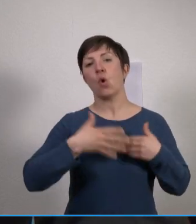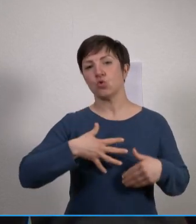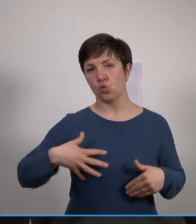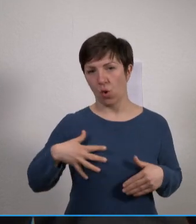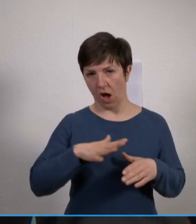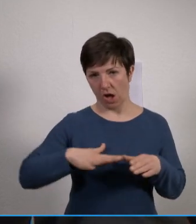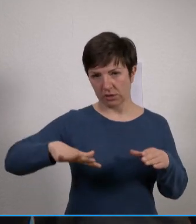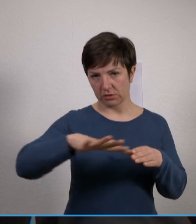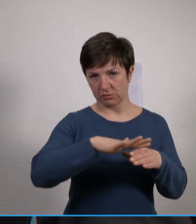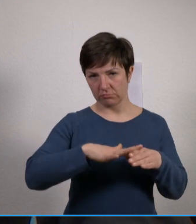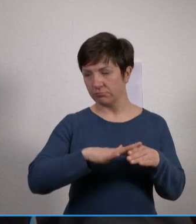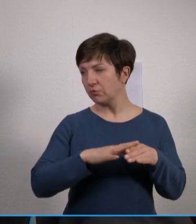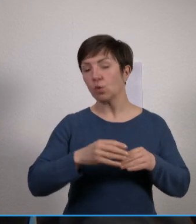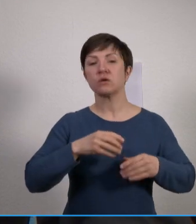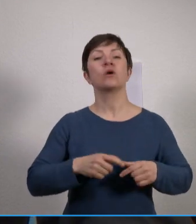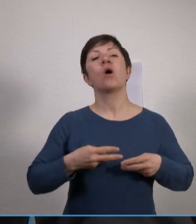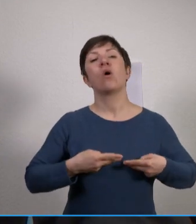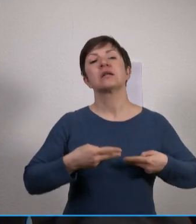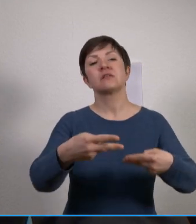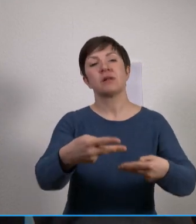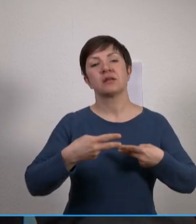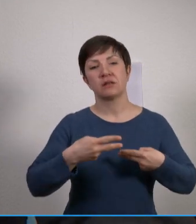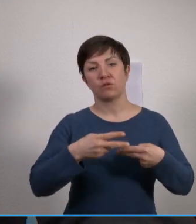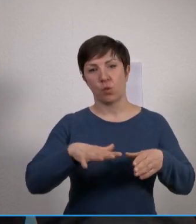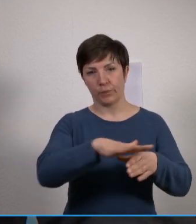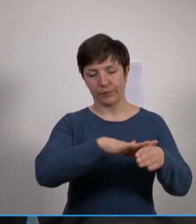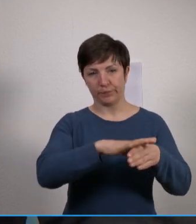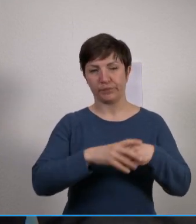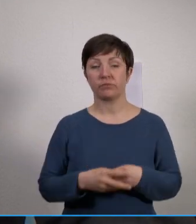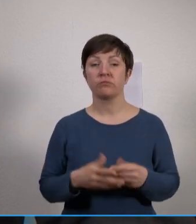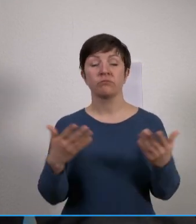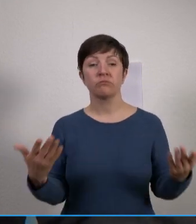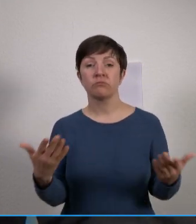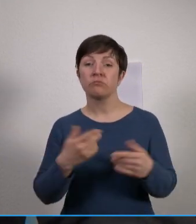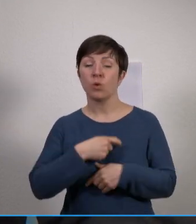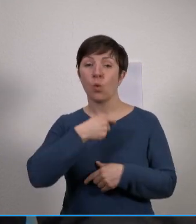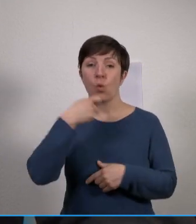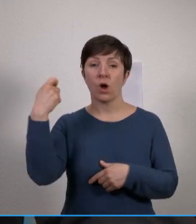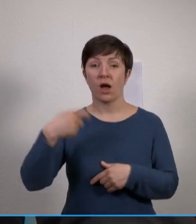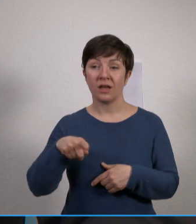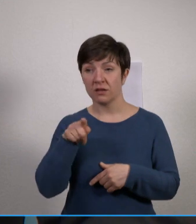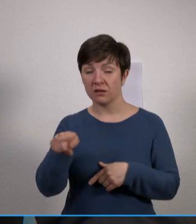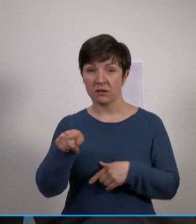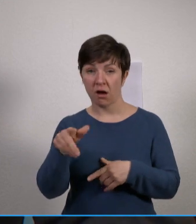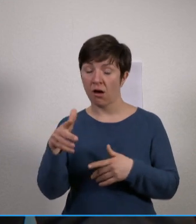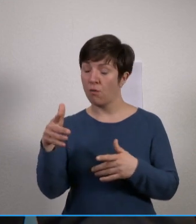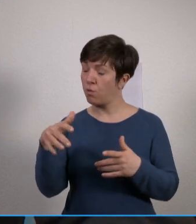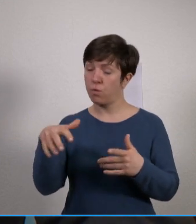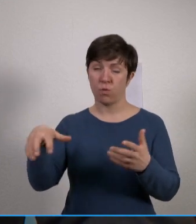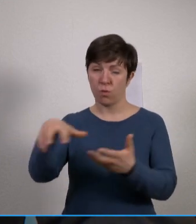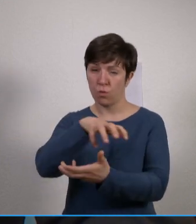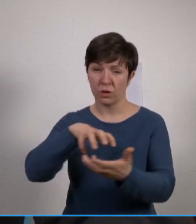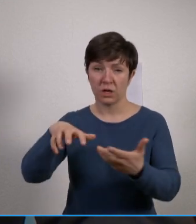erschütternde Angriff auf die Ukraine mit den verheerenden Auswirkungen für die Zivilbevölkerung, die es auch medizinisch